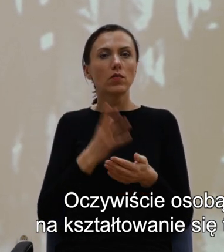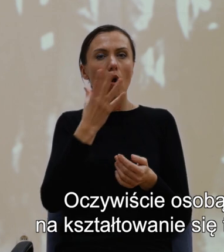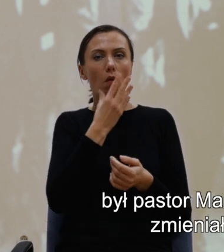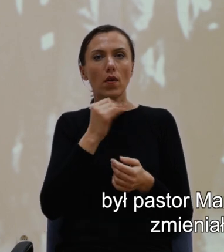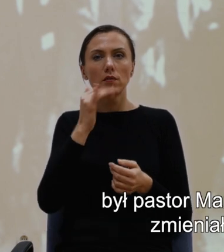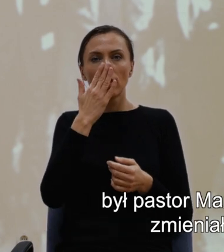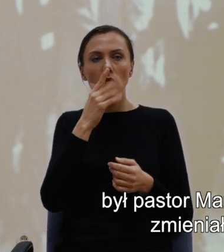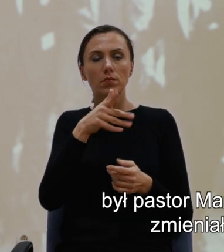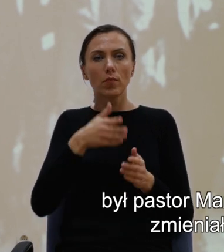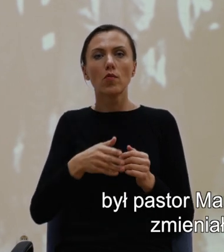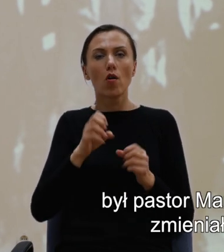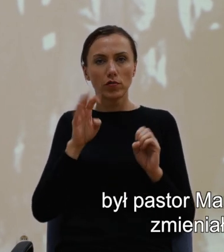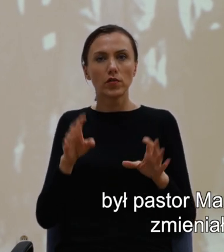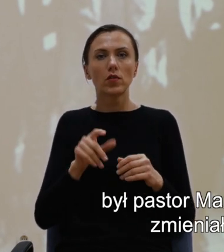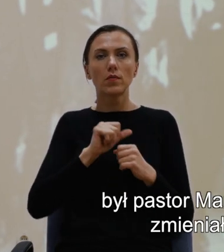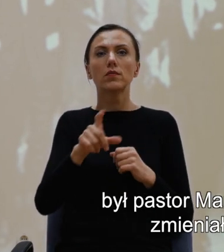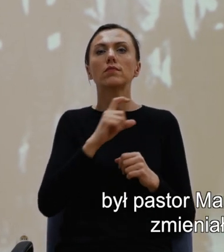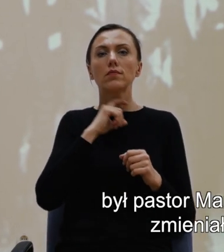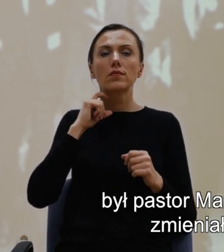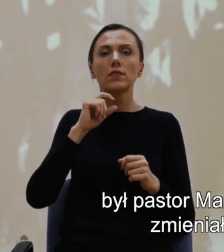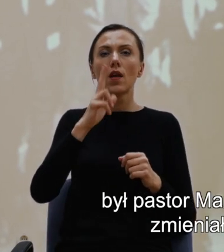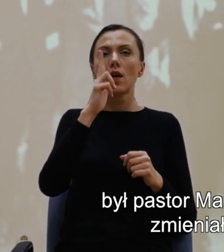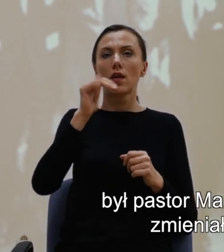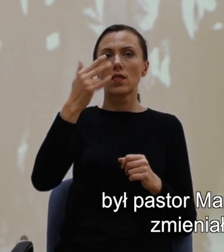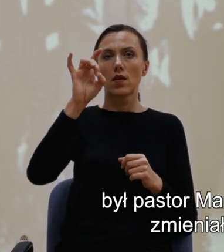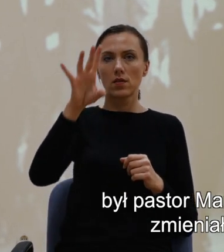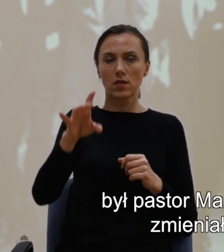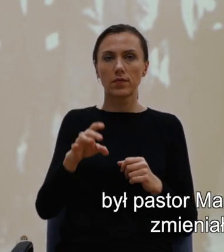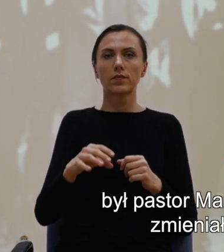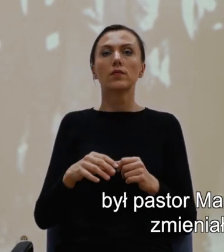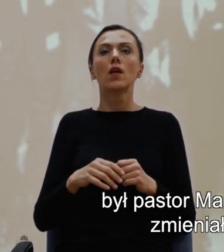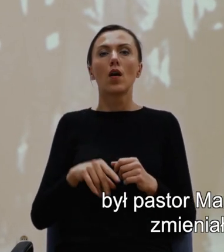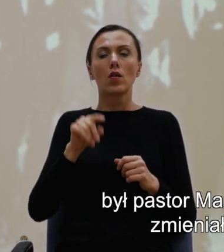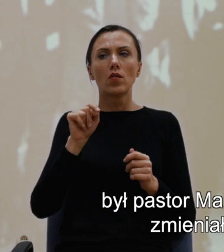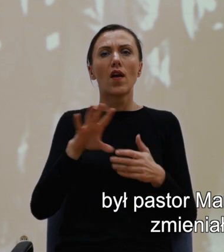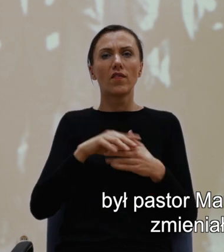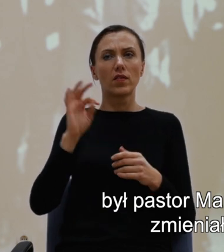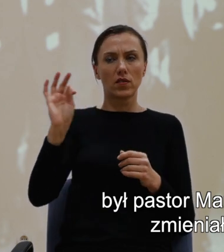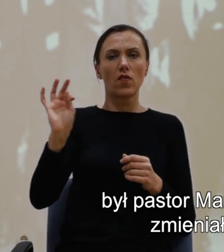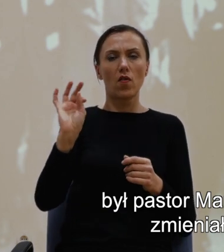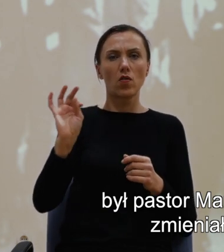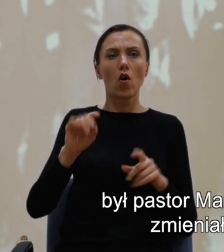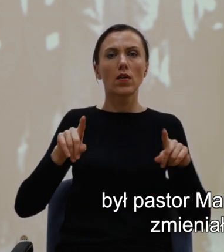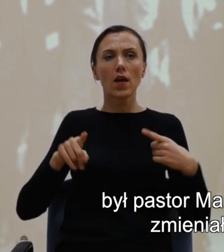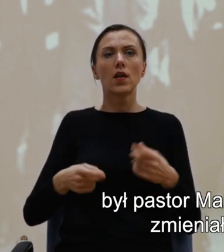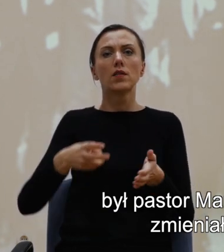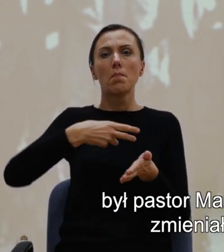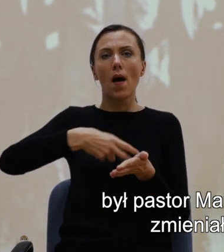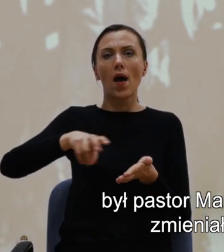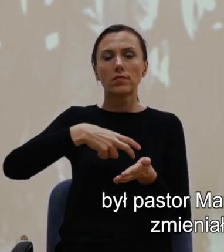południa był pastor Martin Luther King, który organizując marsze